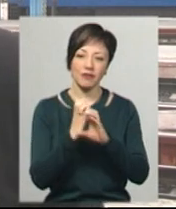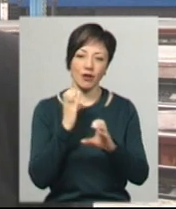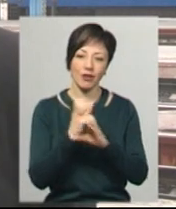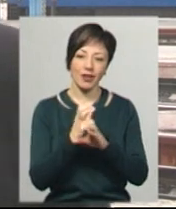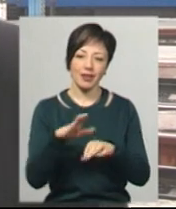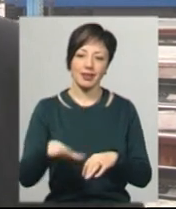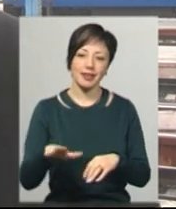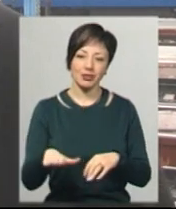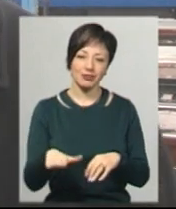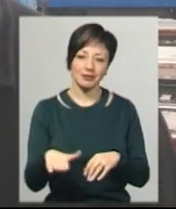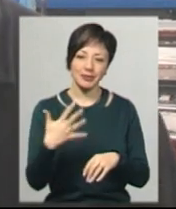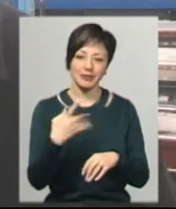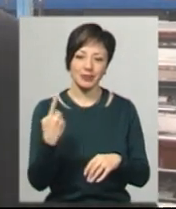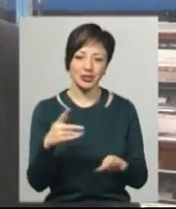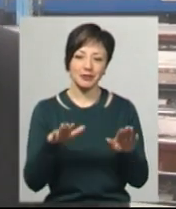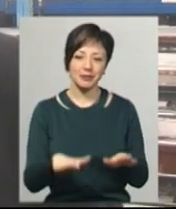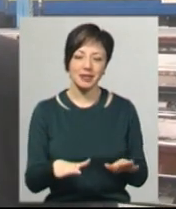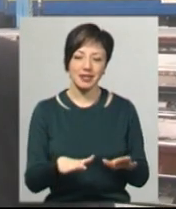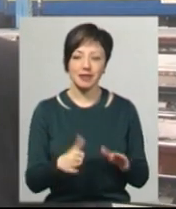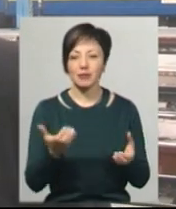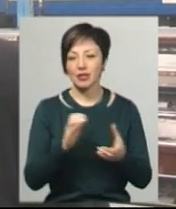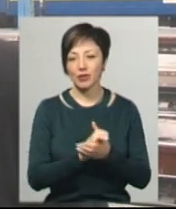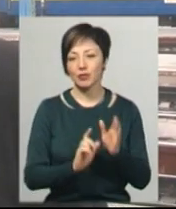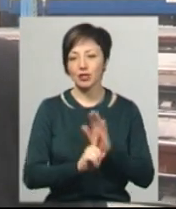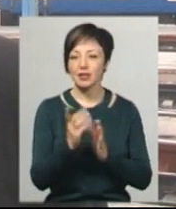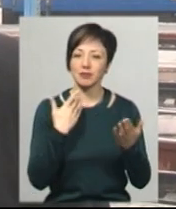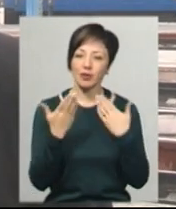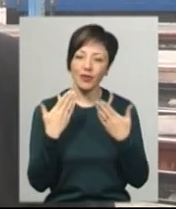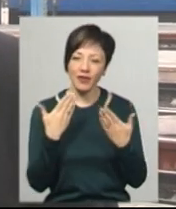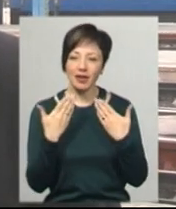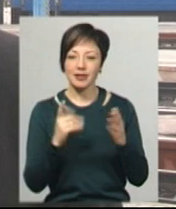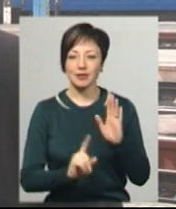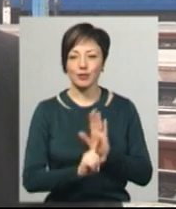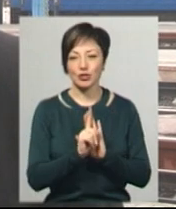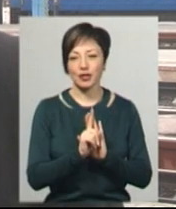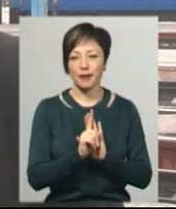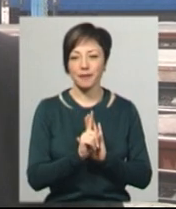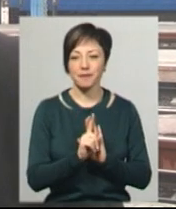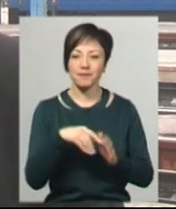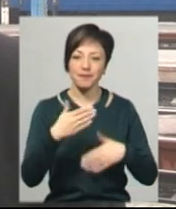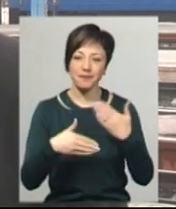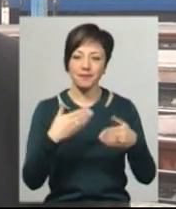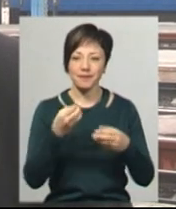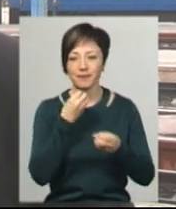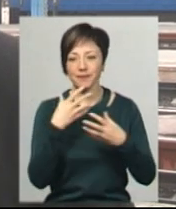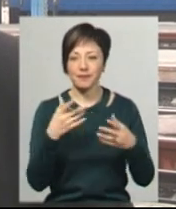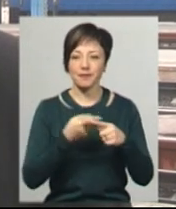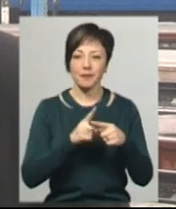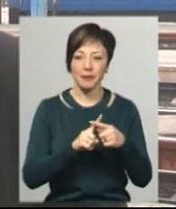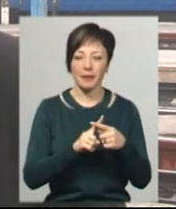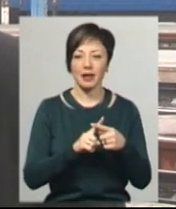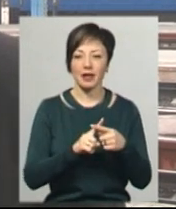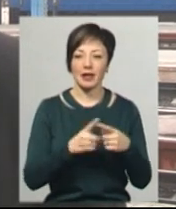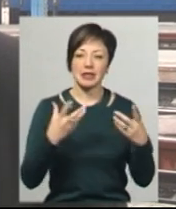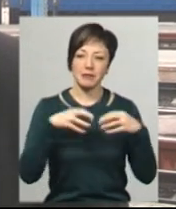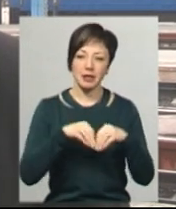нижня бокова поличка, 51-е місце. Познайомились, почали спілкуватися, почали так, слово за слово, спорт, за все, там, були